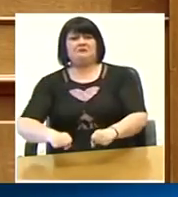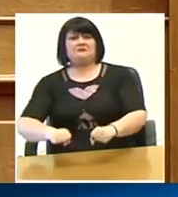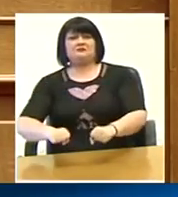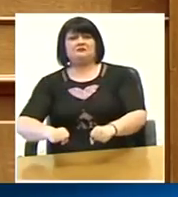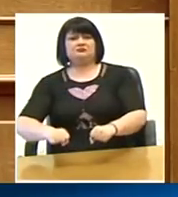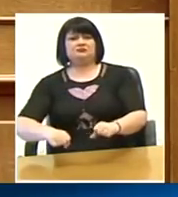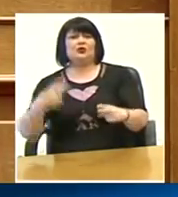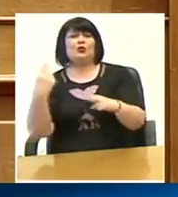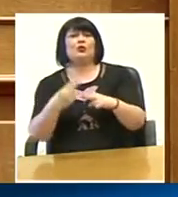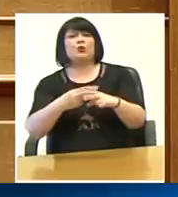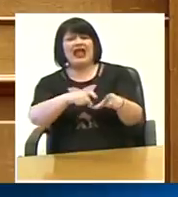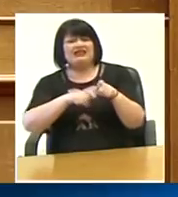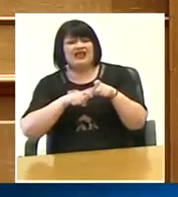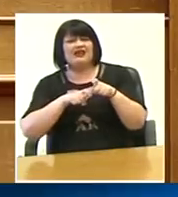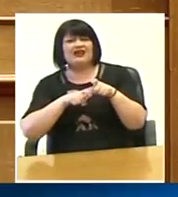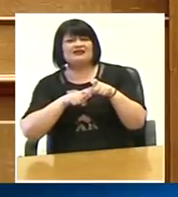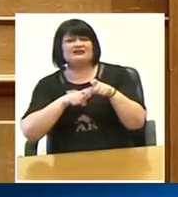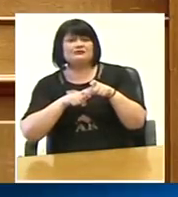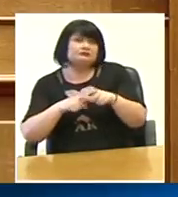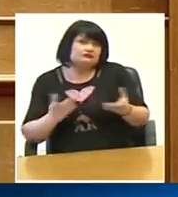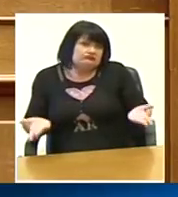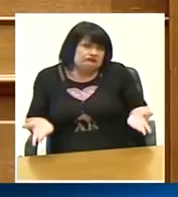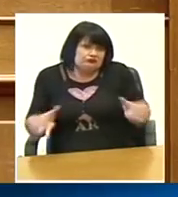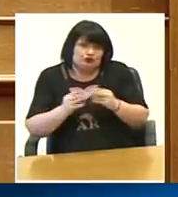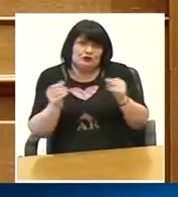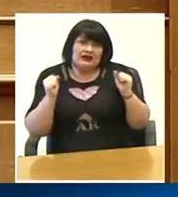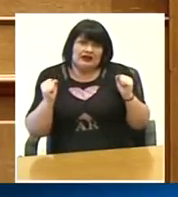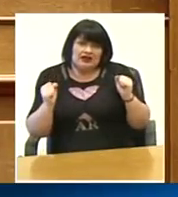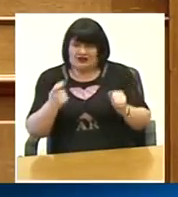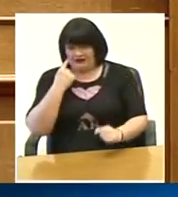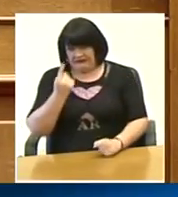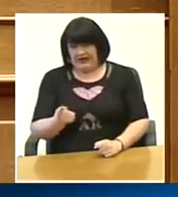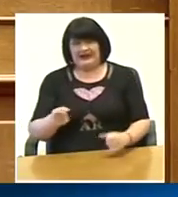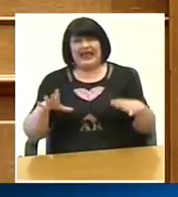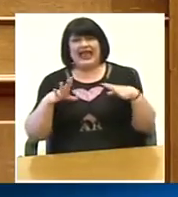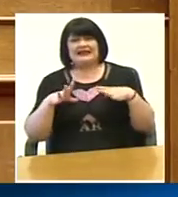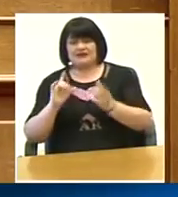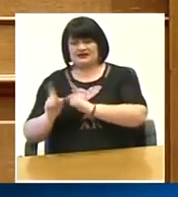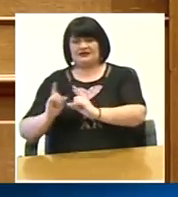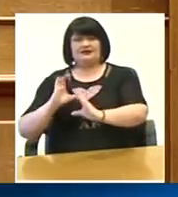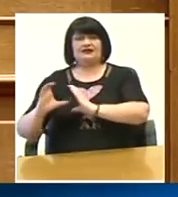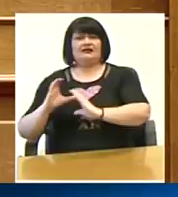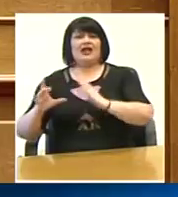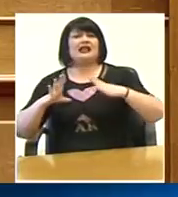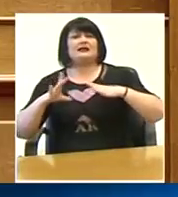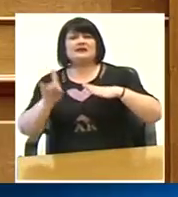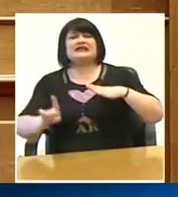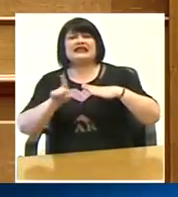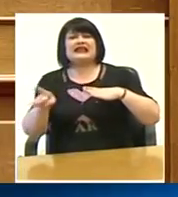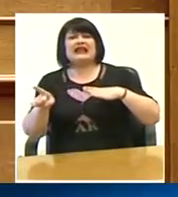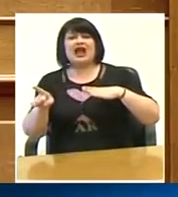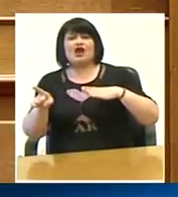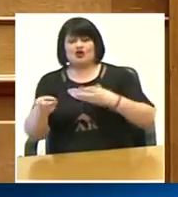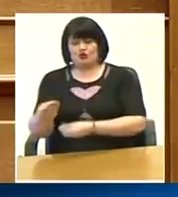αλυσίδες διαγνωστικές του χώρου της υγείας οι οποίες είναι προφανώς έτοιμες και συνενοημένες να κάνουν ένα ντυλ